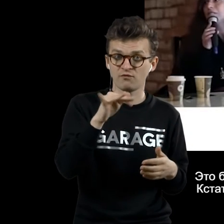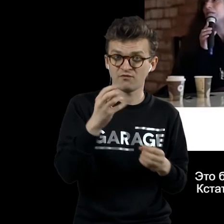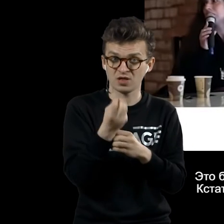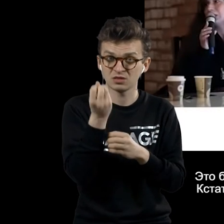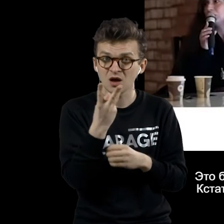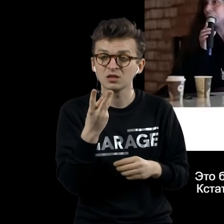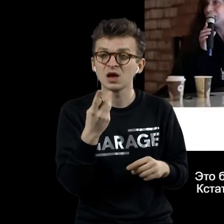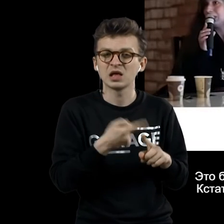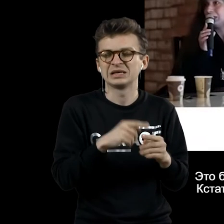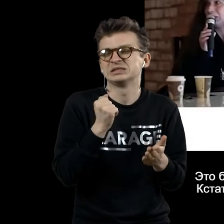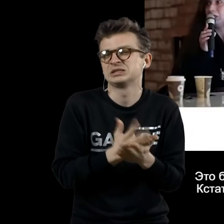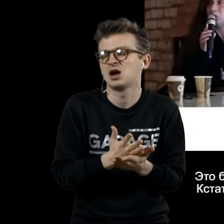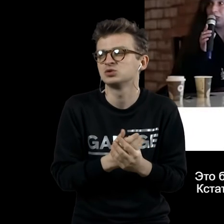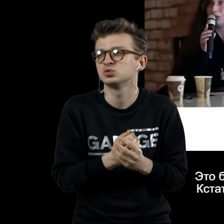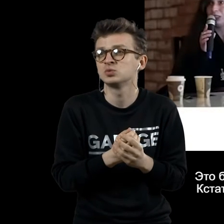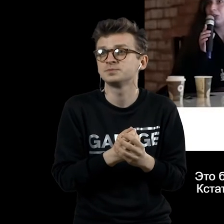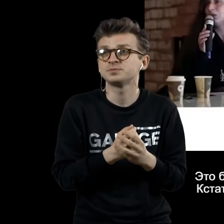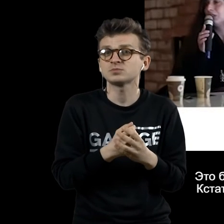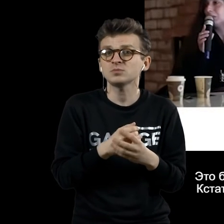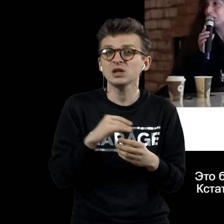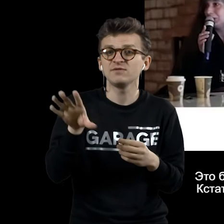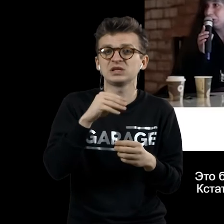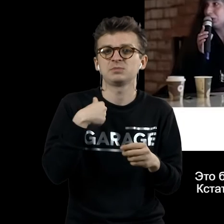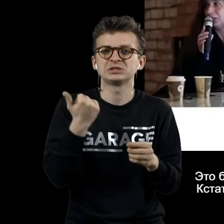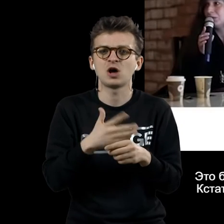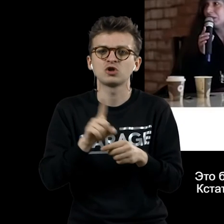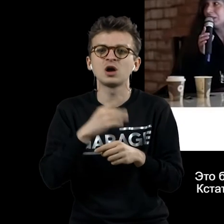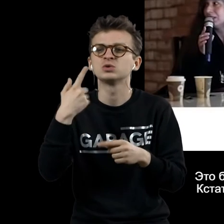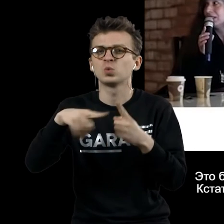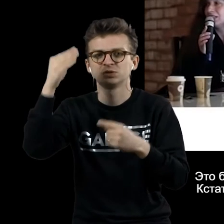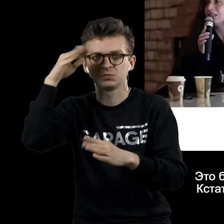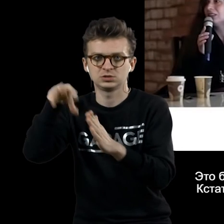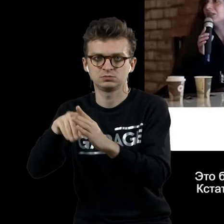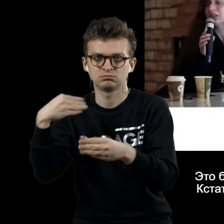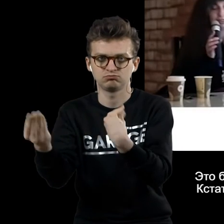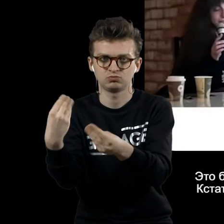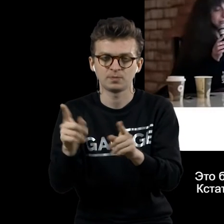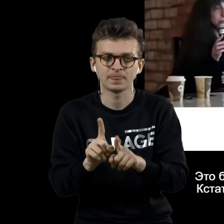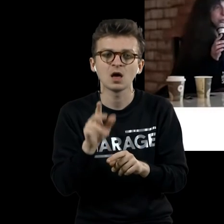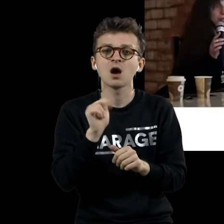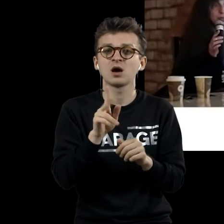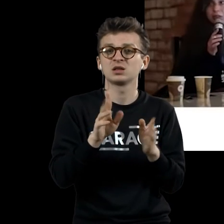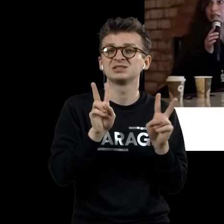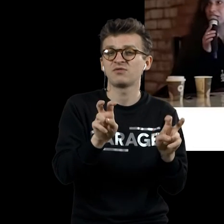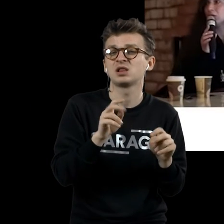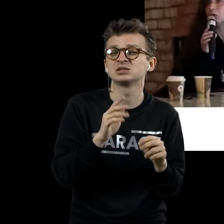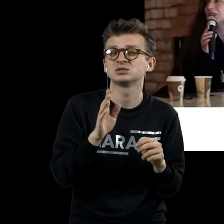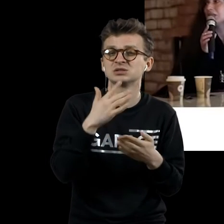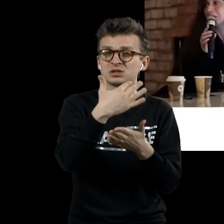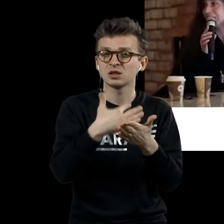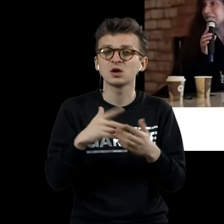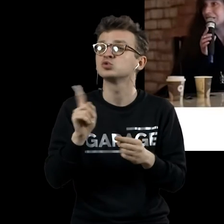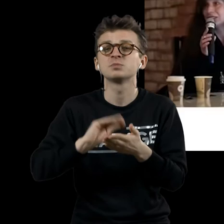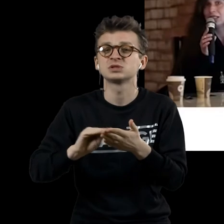который опять-таки сразу же все стали, и более того, все ему сразу стали приписывать другие смыслы. Как называлась статья, что